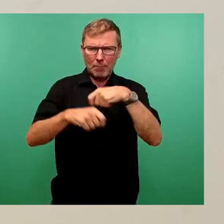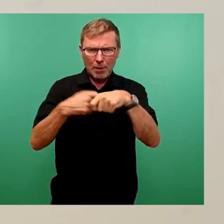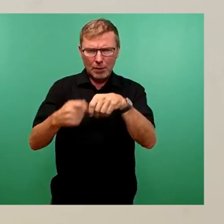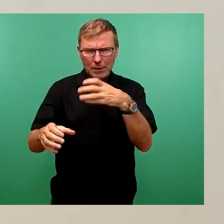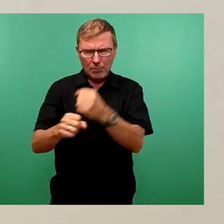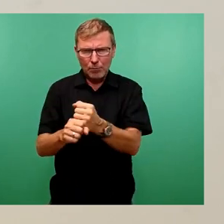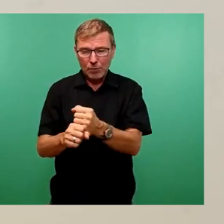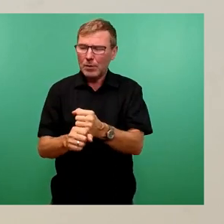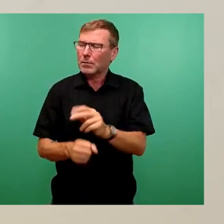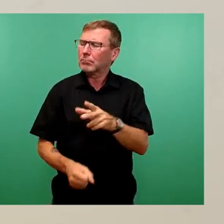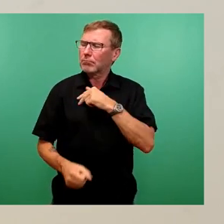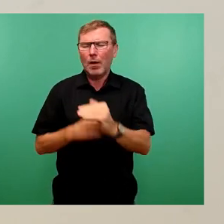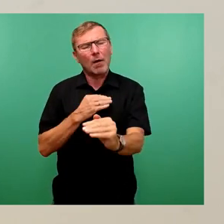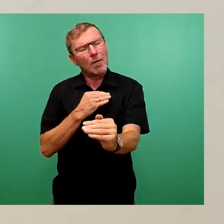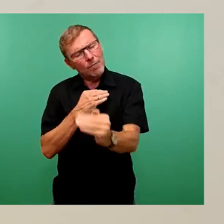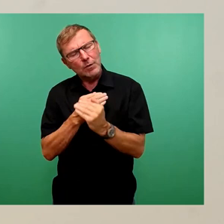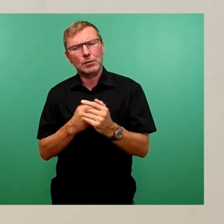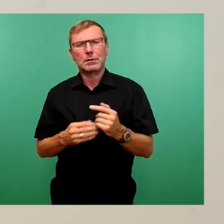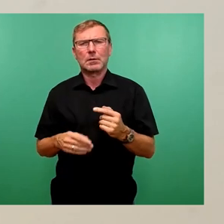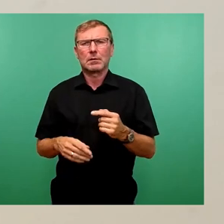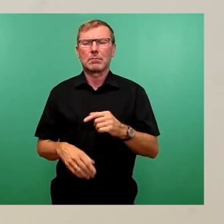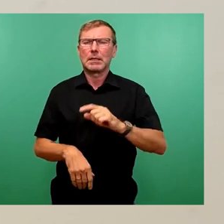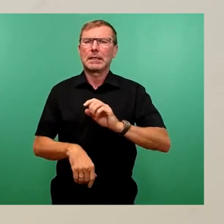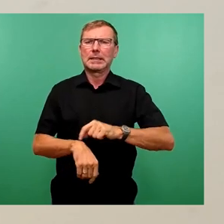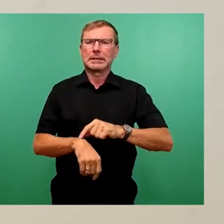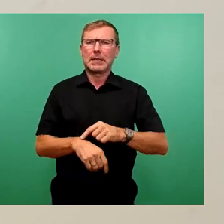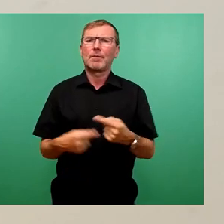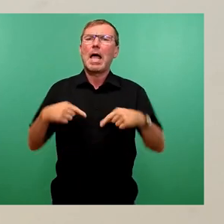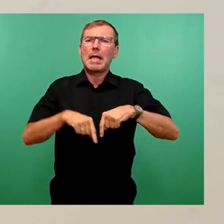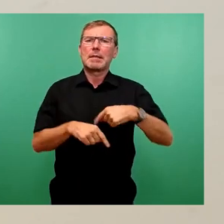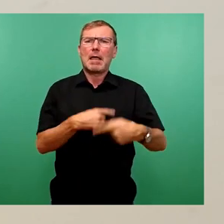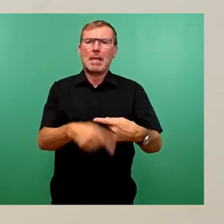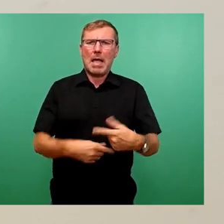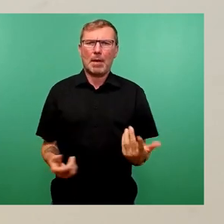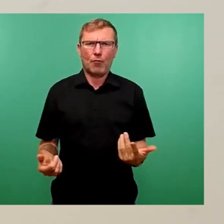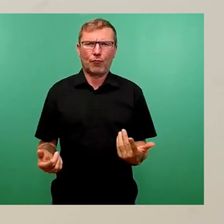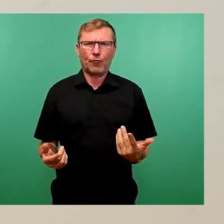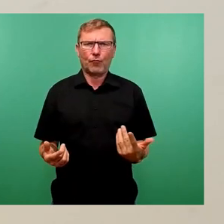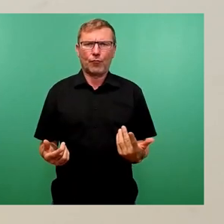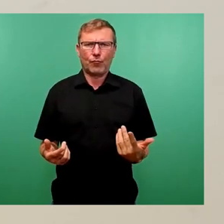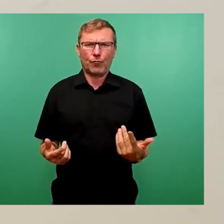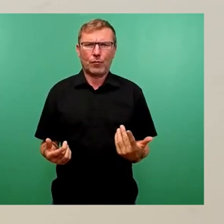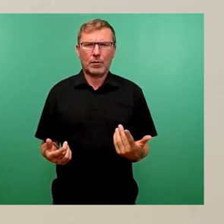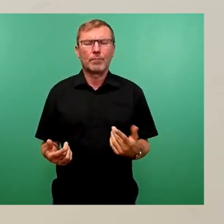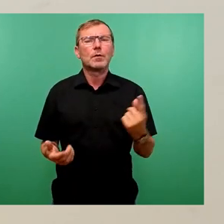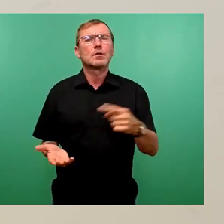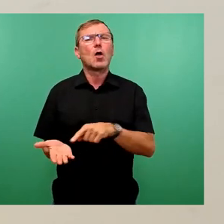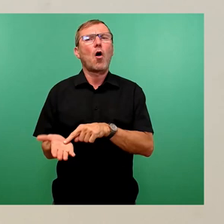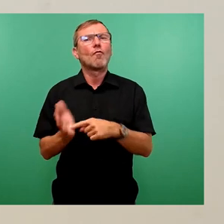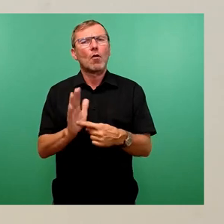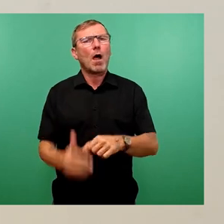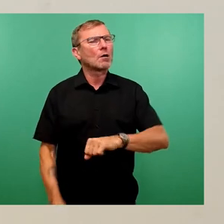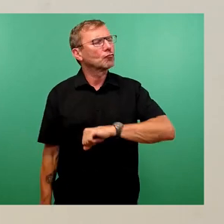deutliche Verkürzung von internen Abläufen erzielen können, die dazu führen, dass Vorlagen wesentlich schneller